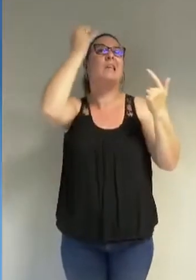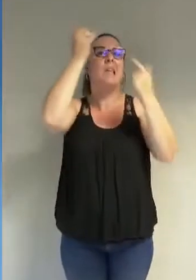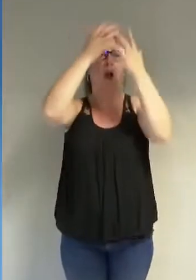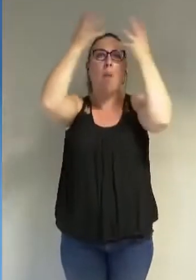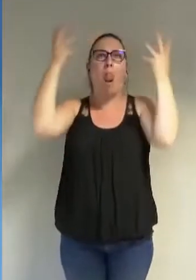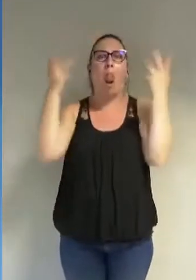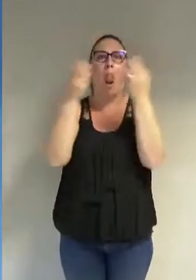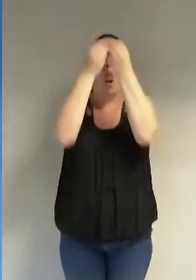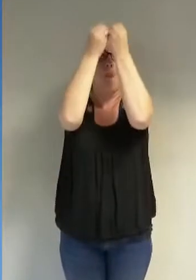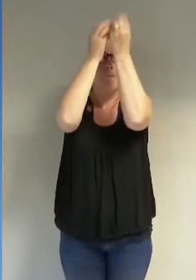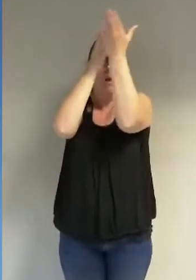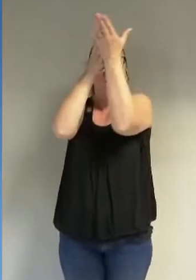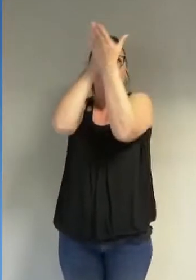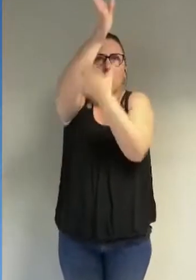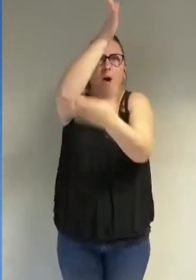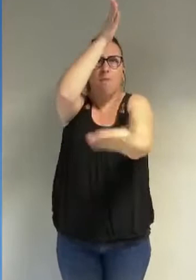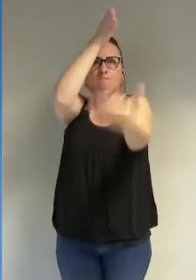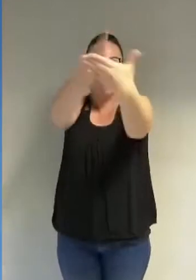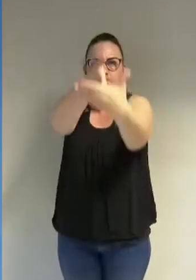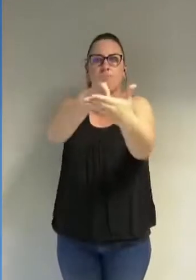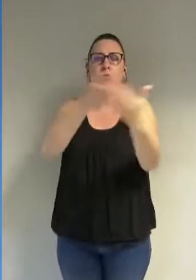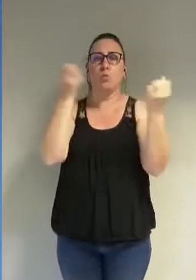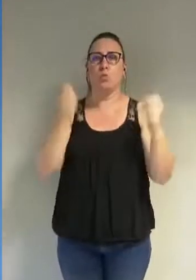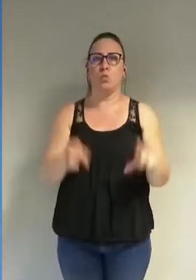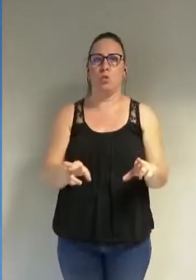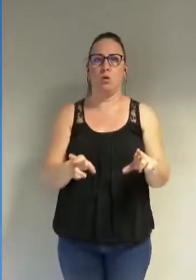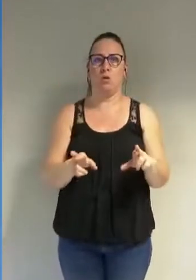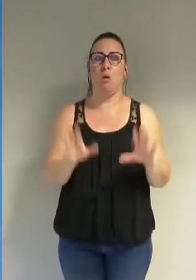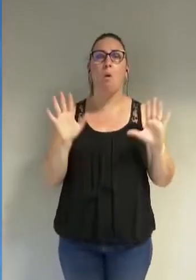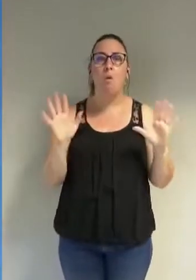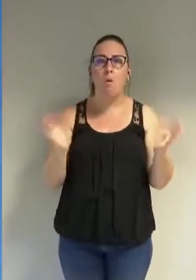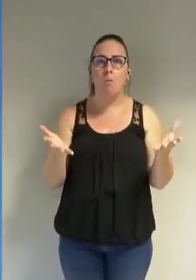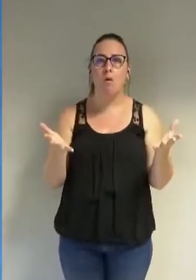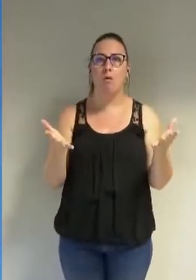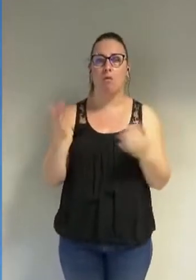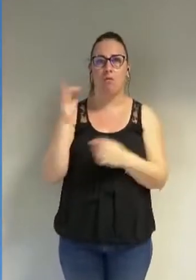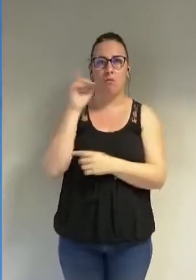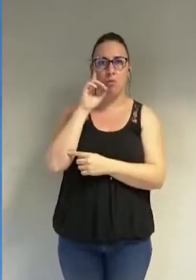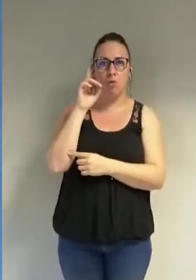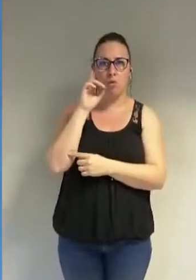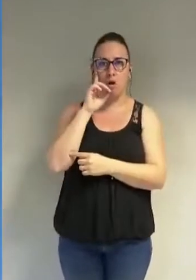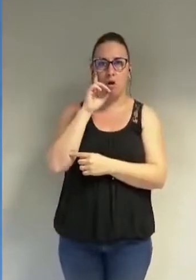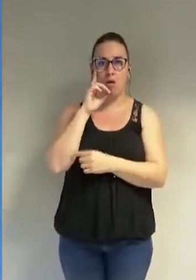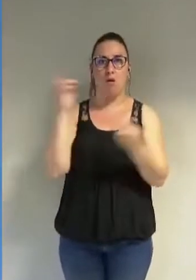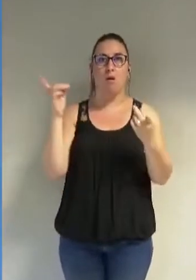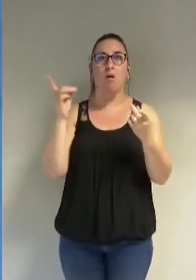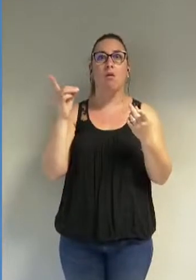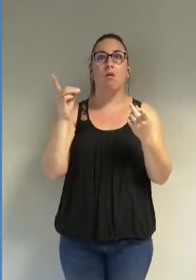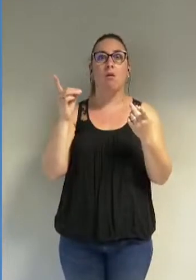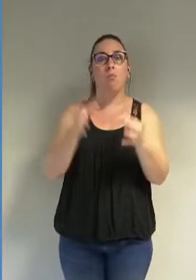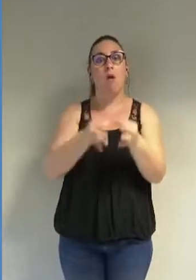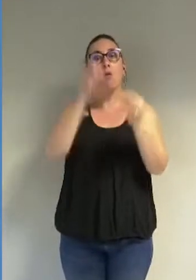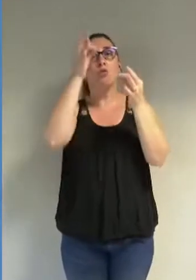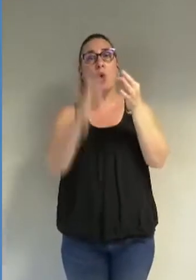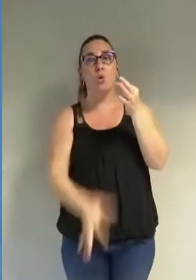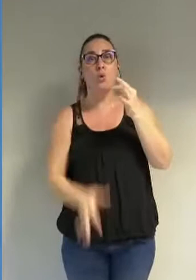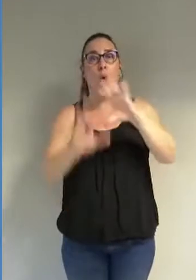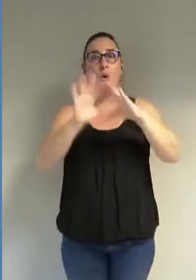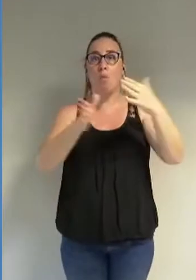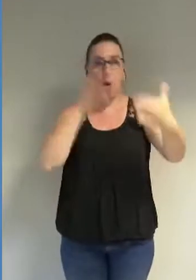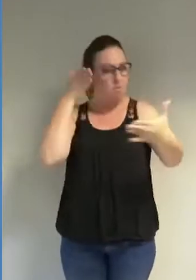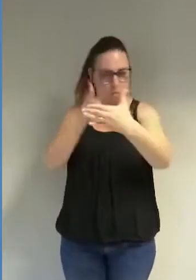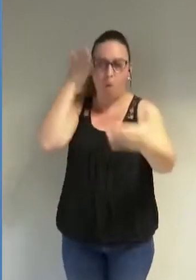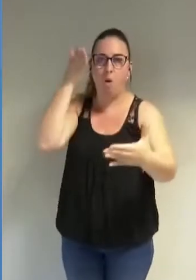unique voie sans issue en présentant le mur comme la sortie en croyant se